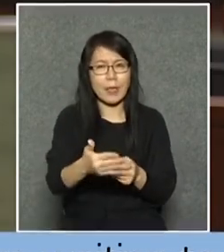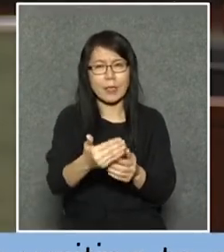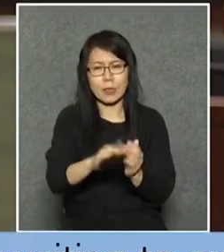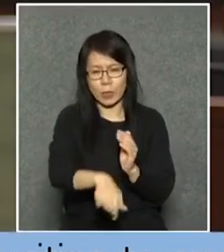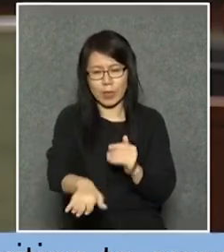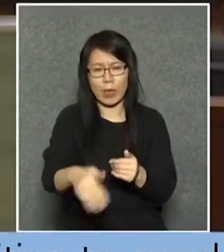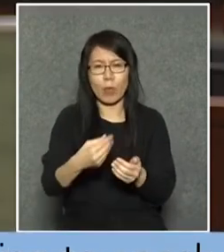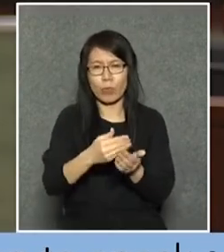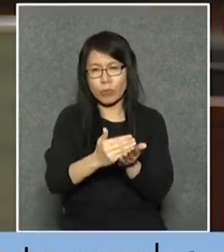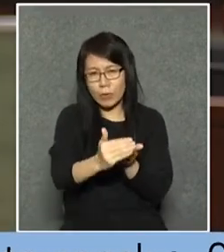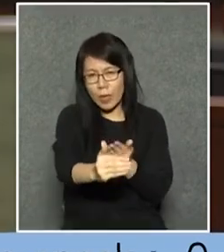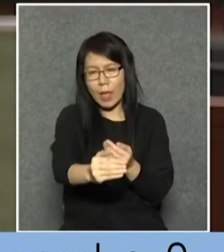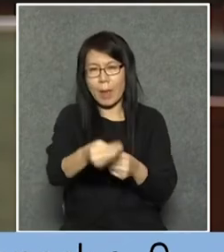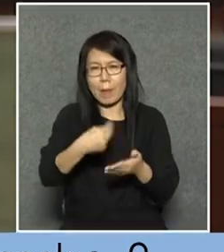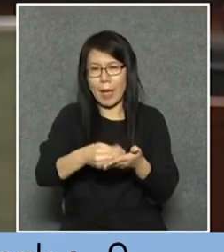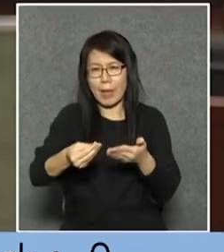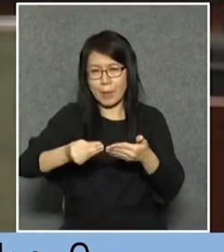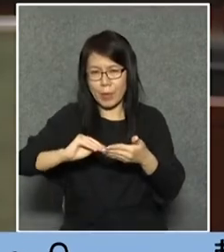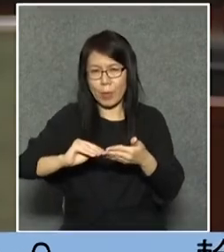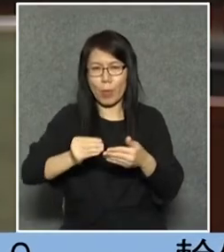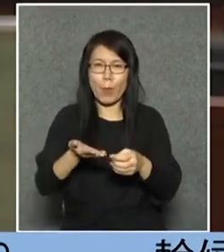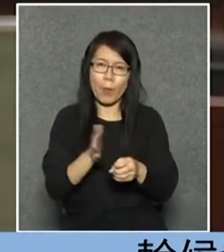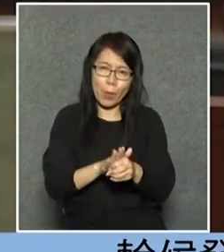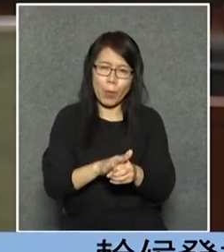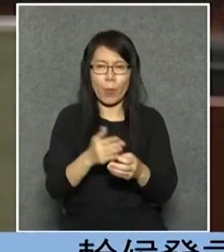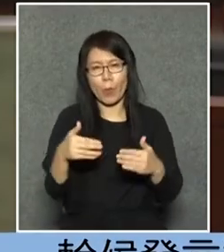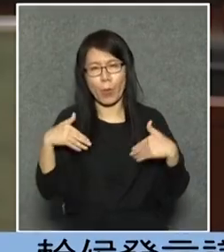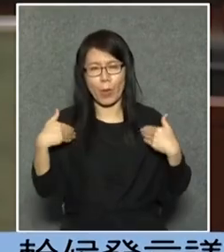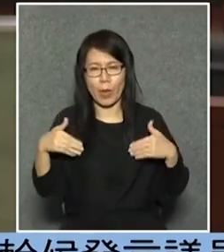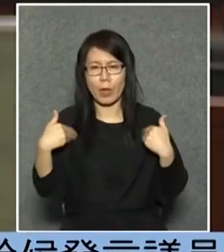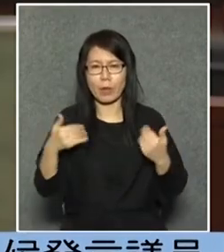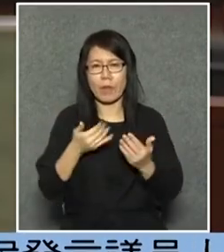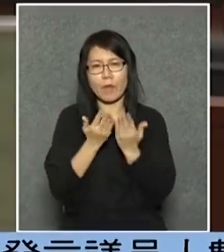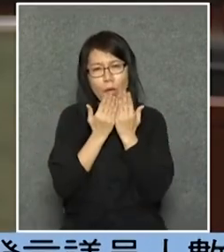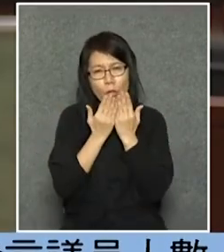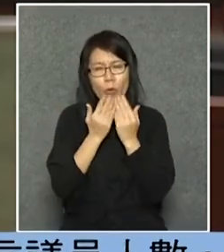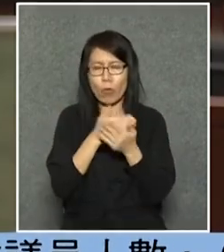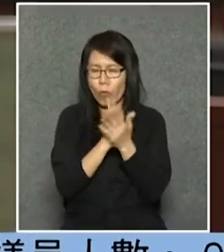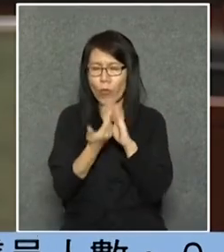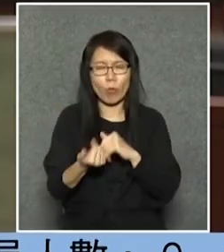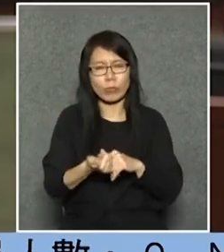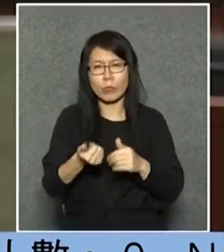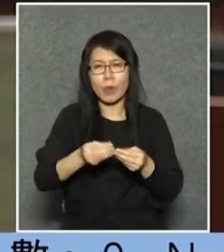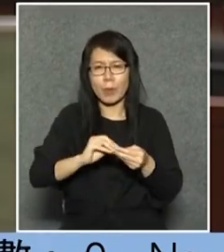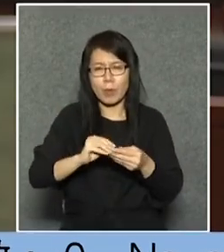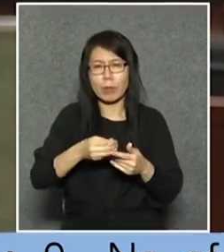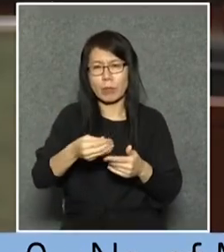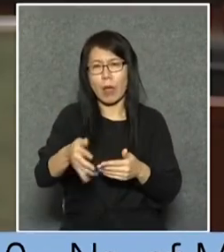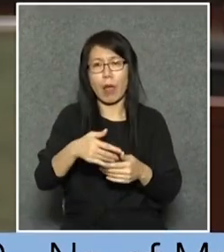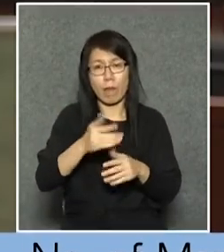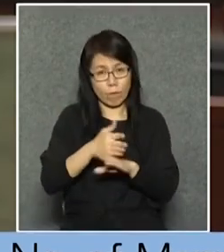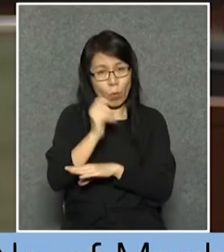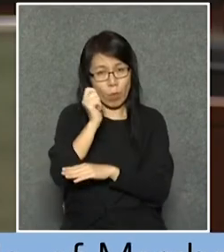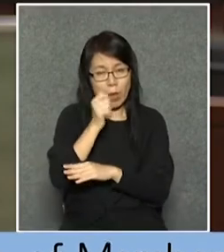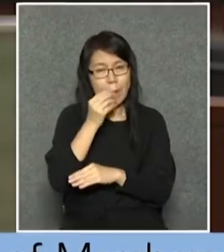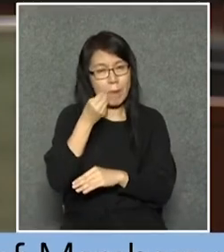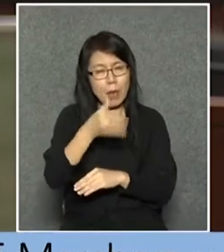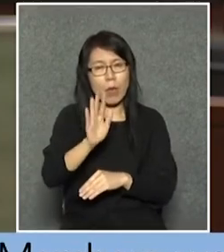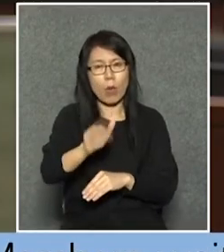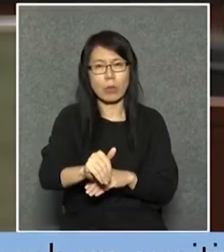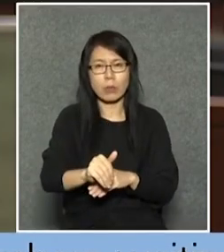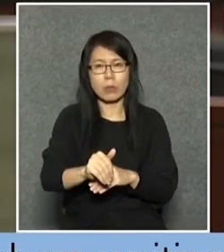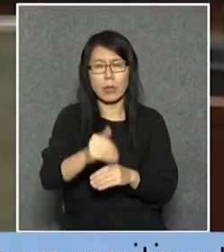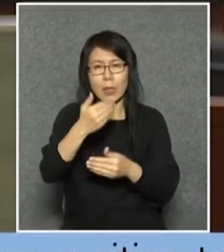票他的子女無論去補習也好去玩也好都沒有什麼時候其實這是一個福利的亦都是降